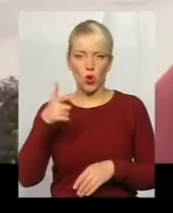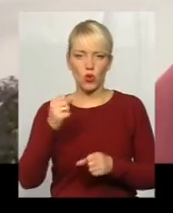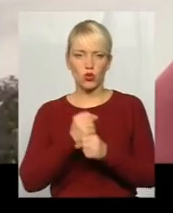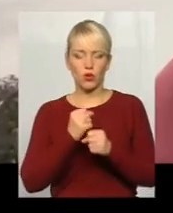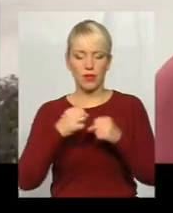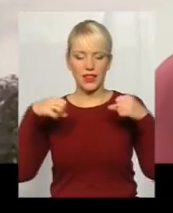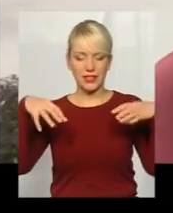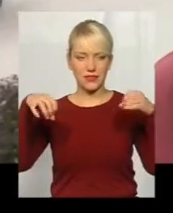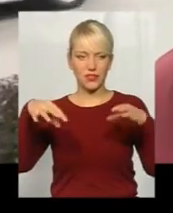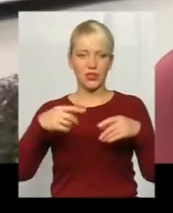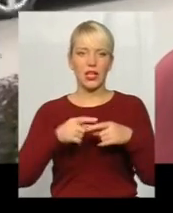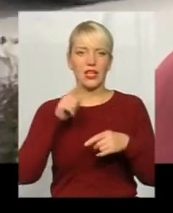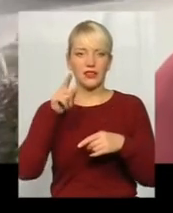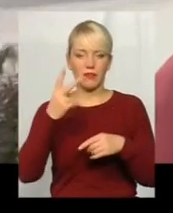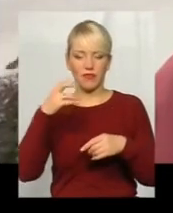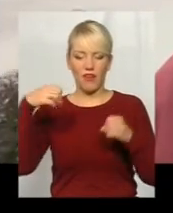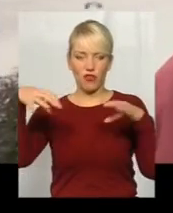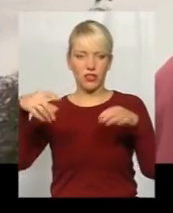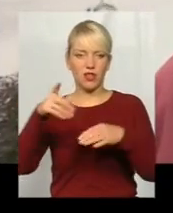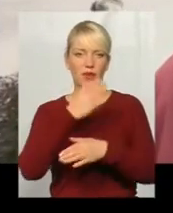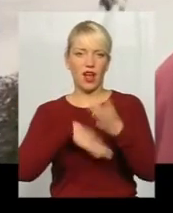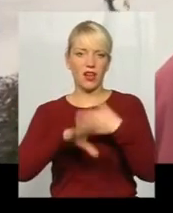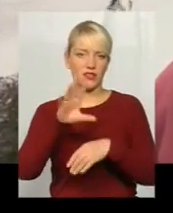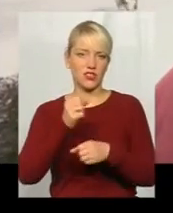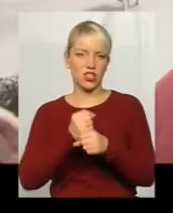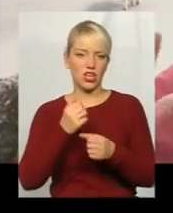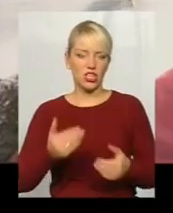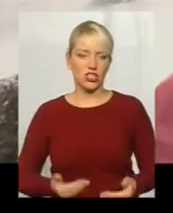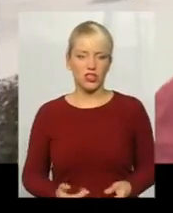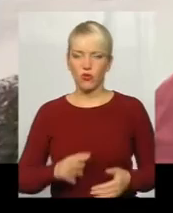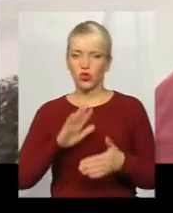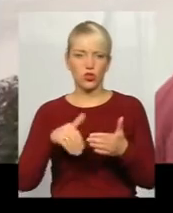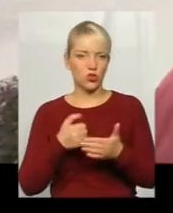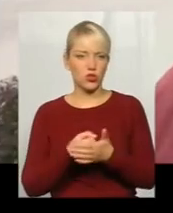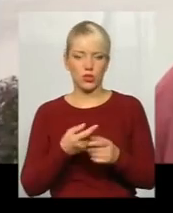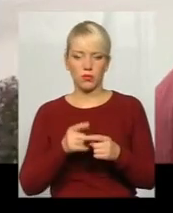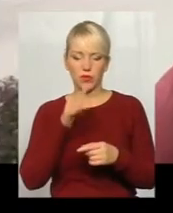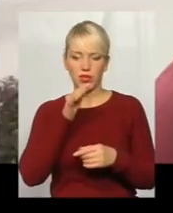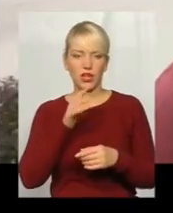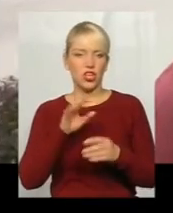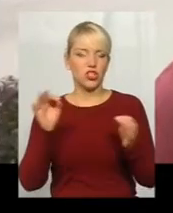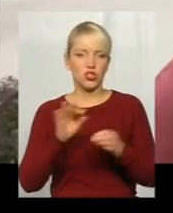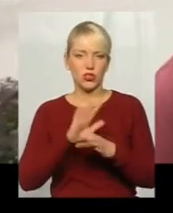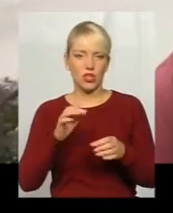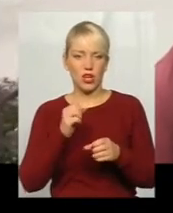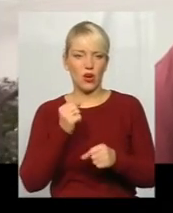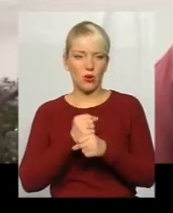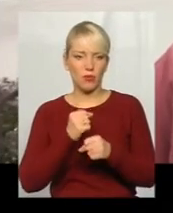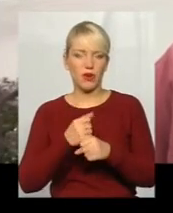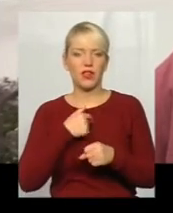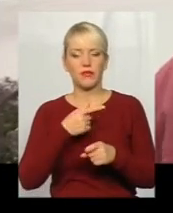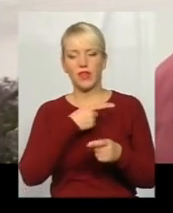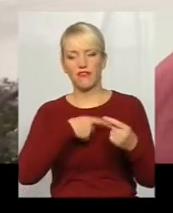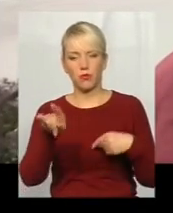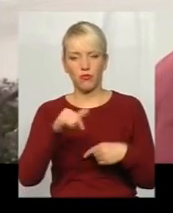фонари, там одне каліки живуть, але до цієї пори нам ніхто нічого не зробив. Я ходила і до мера, він мене від футболив в РЕС, я ходила в